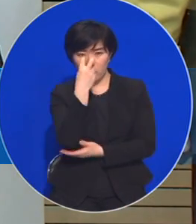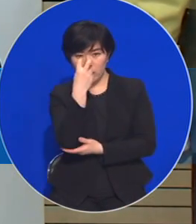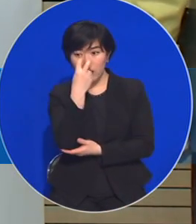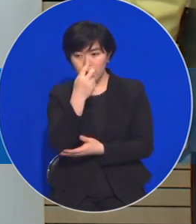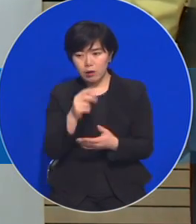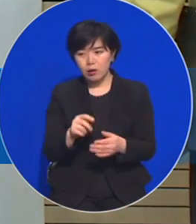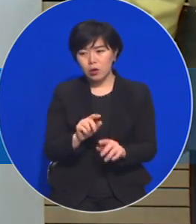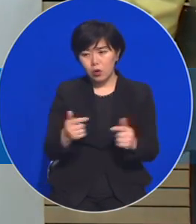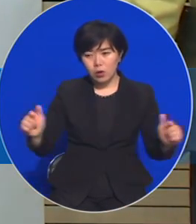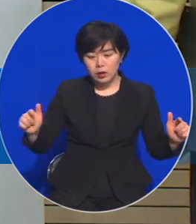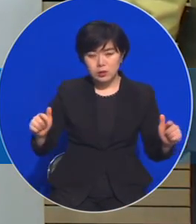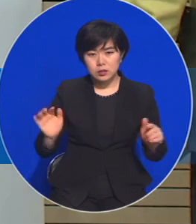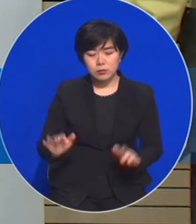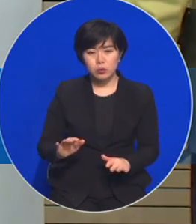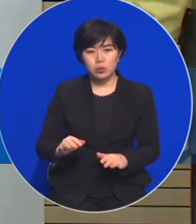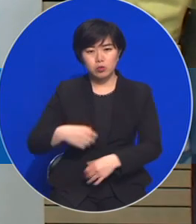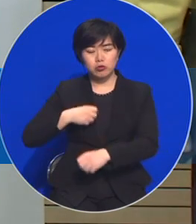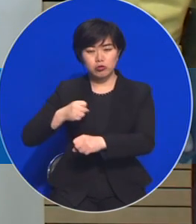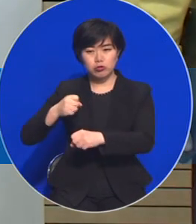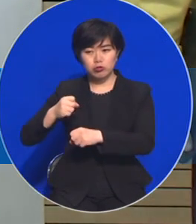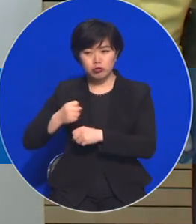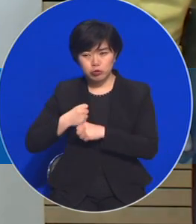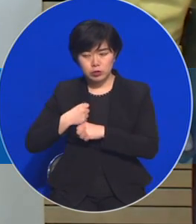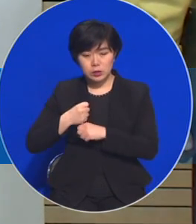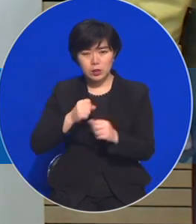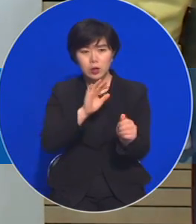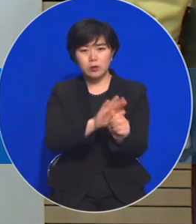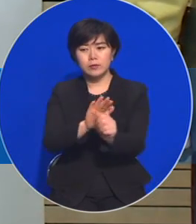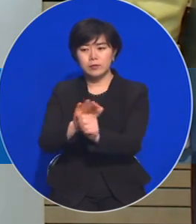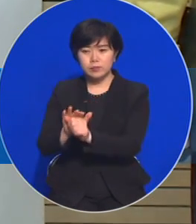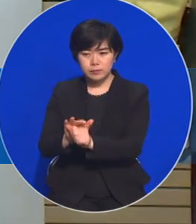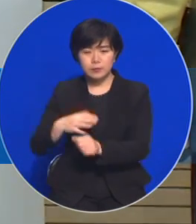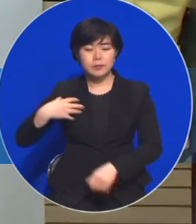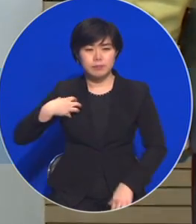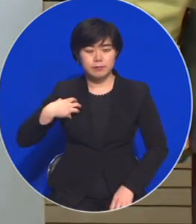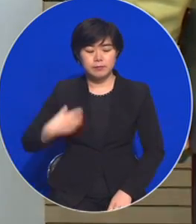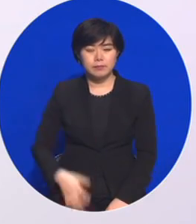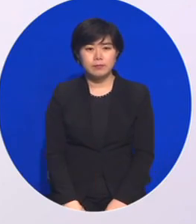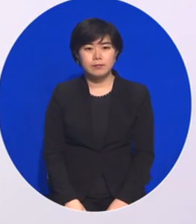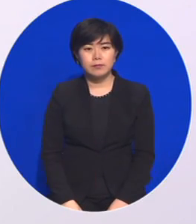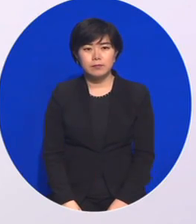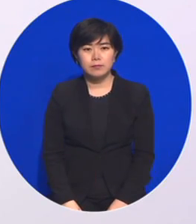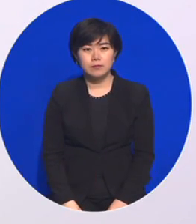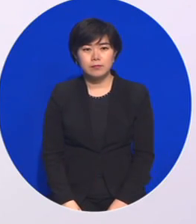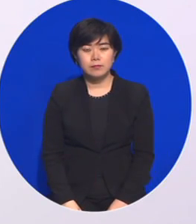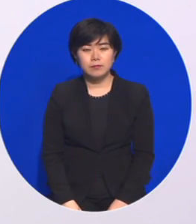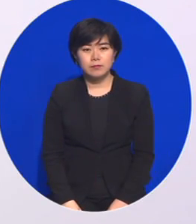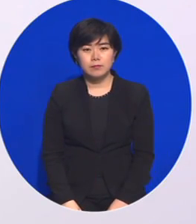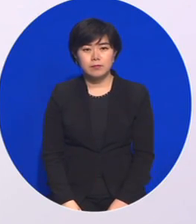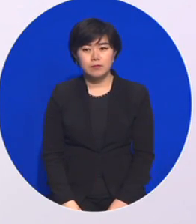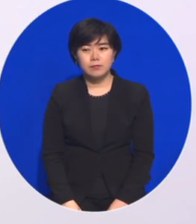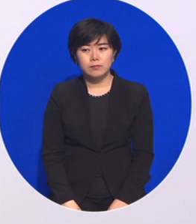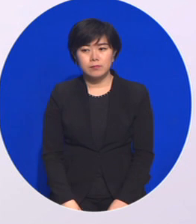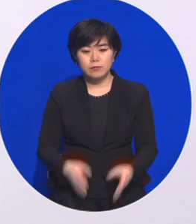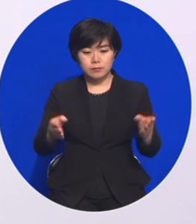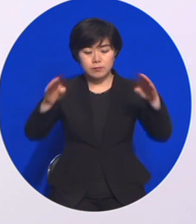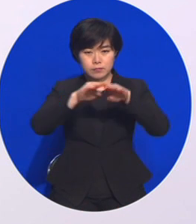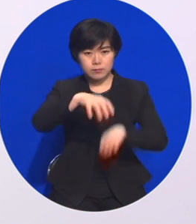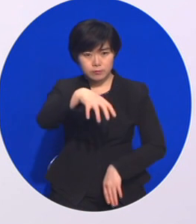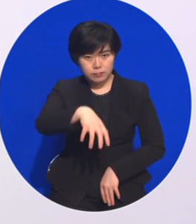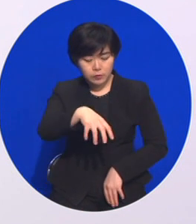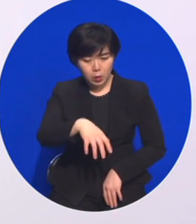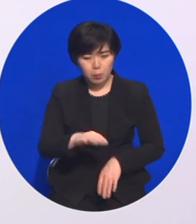재반군 자산을 협조하고 지원하는 임무를 수행합니다. 예방접종 기관은 백신